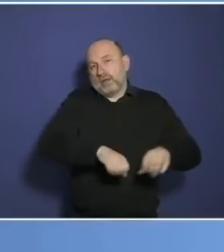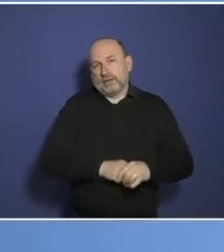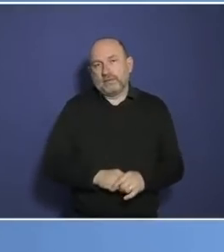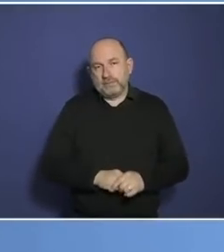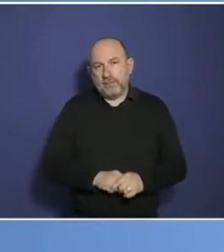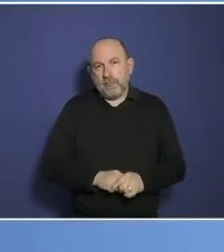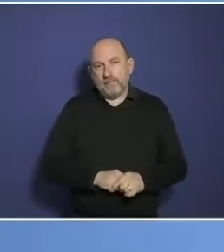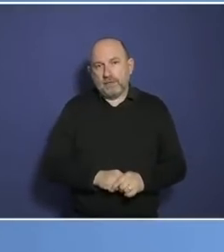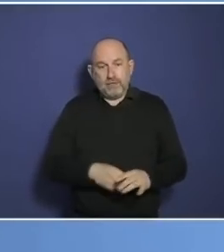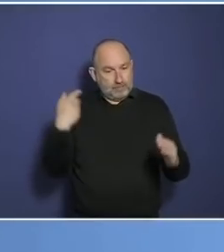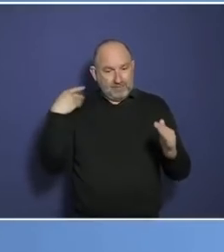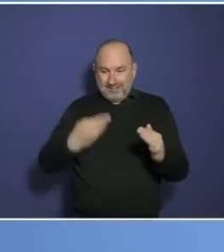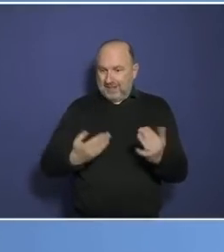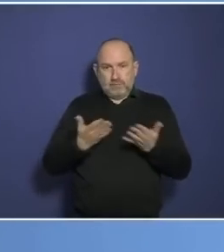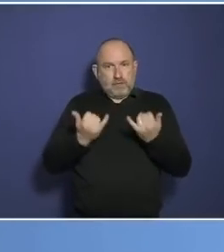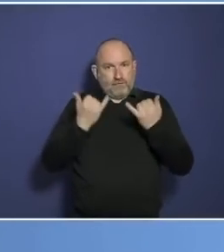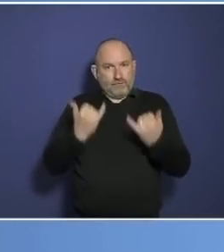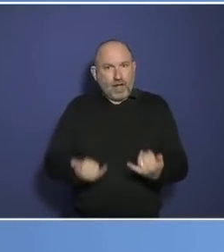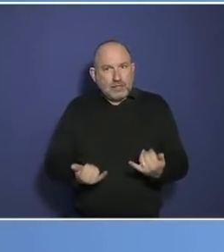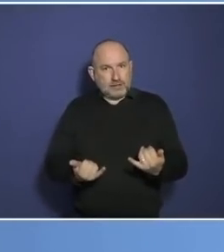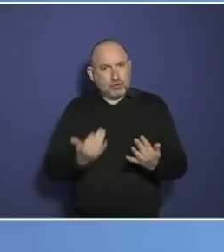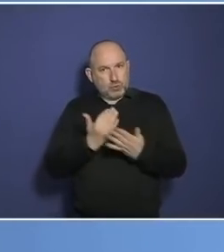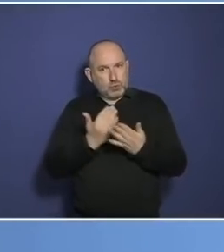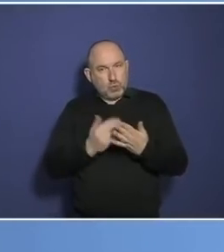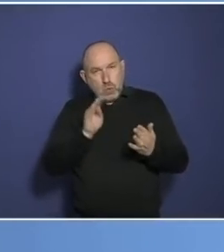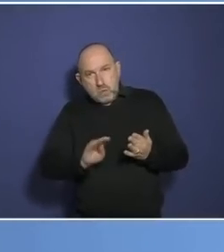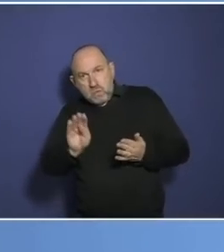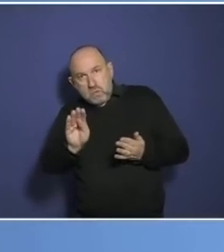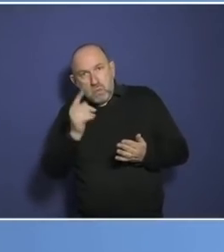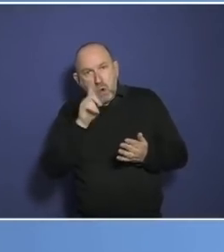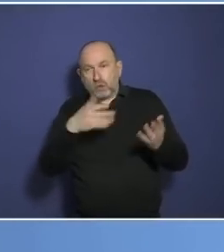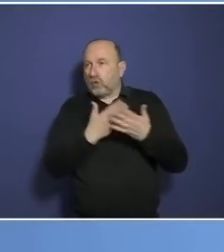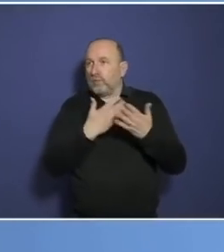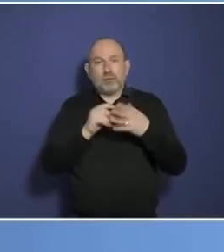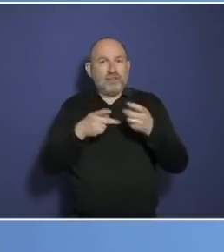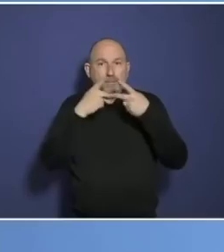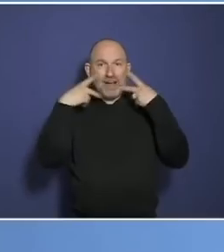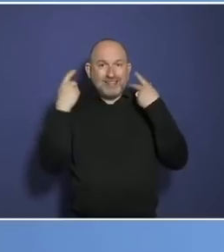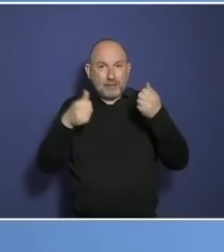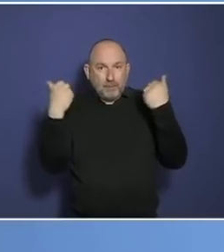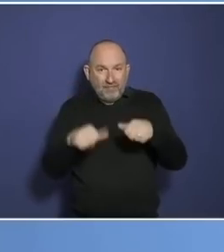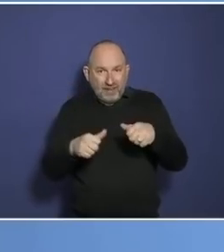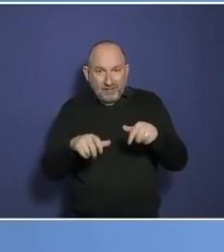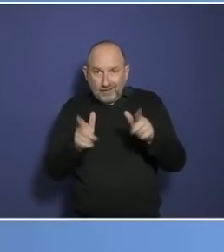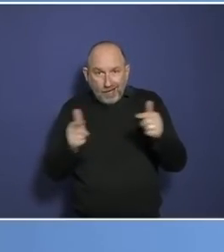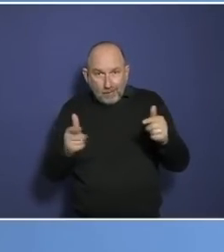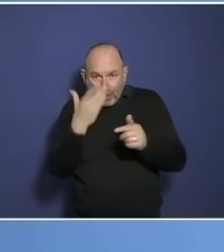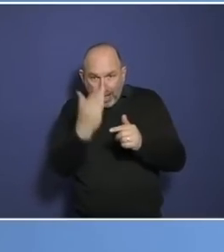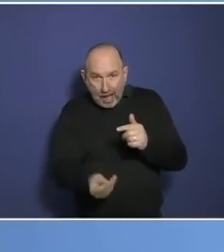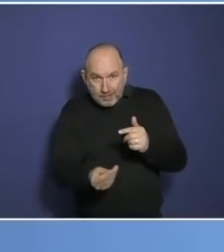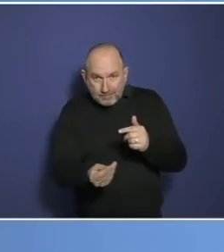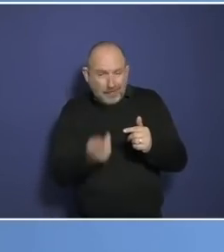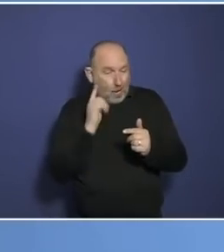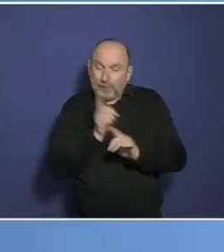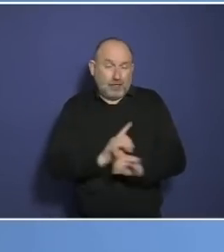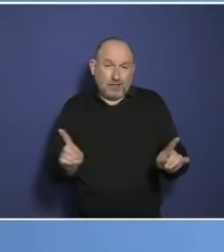dem, was wir jetzt wissen, mit großer Wahrscheinlichkeit nicht ohne eine Maskenpflicht zum Beispiel in den Herbst hineingehen. Hat er